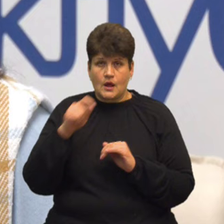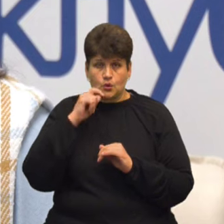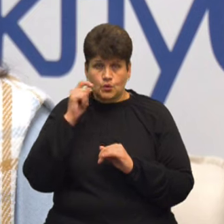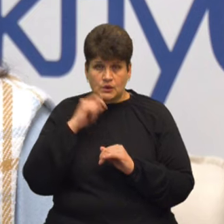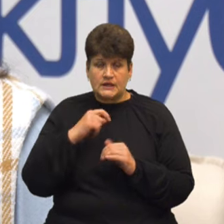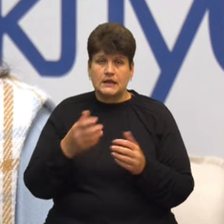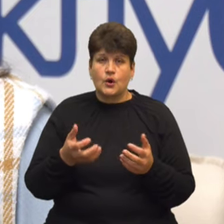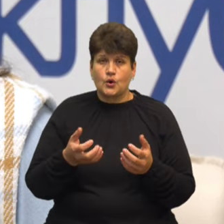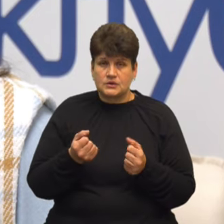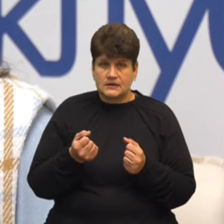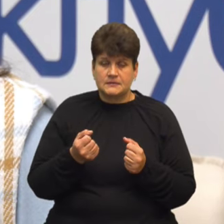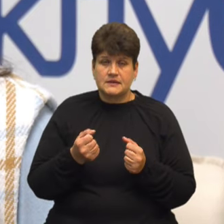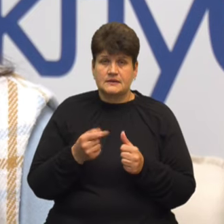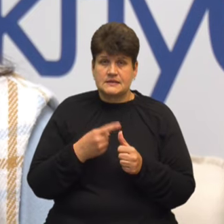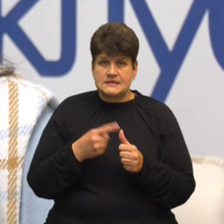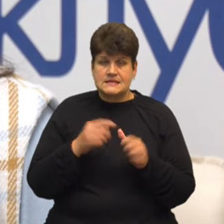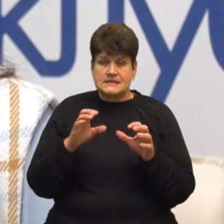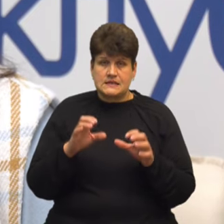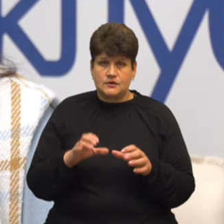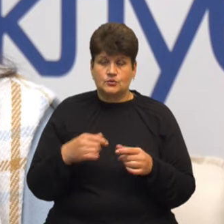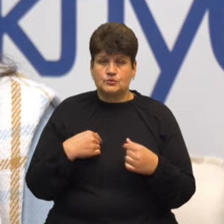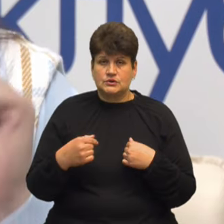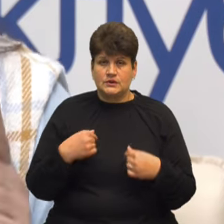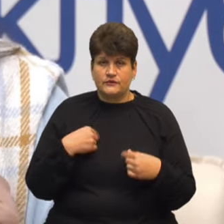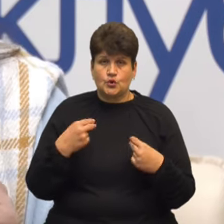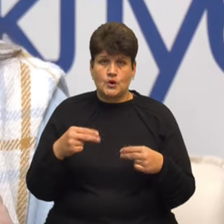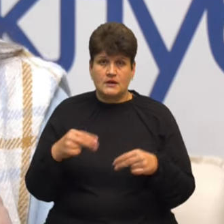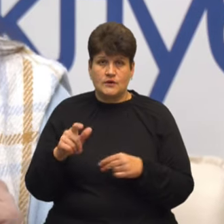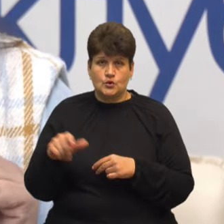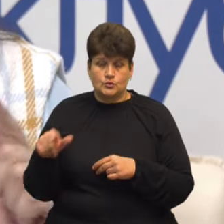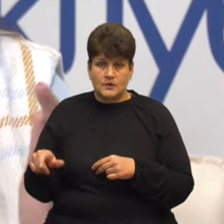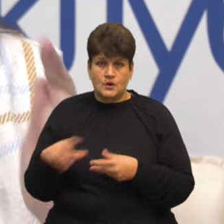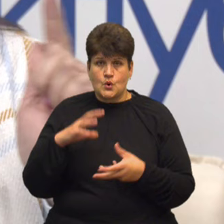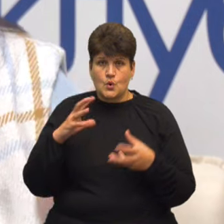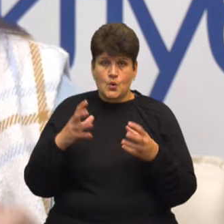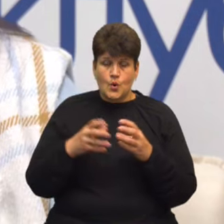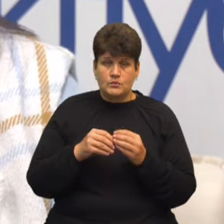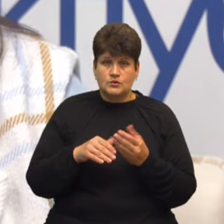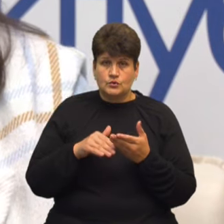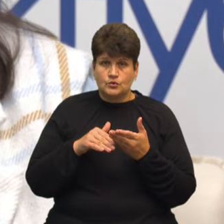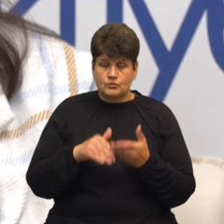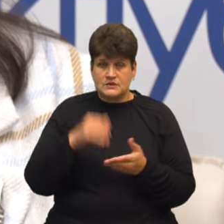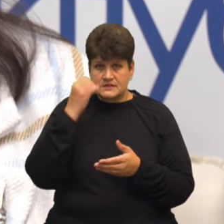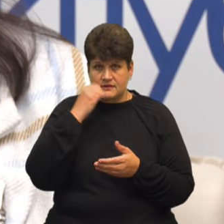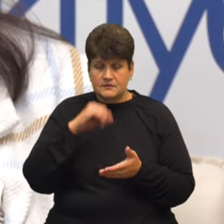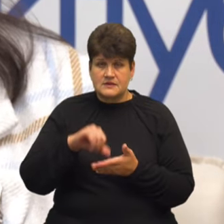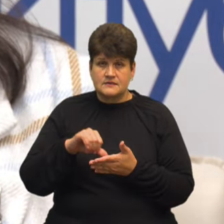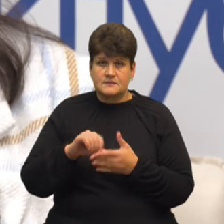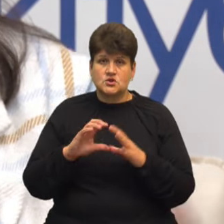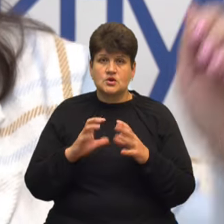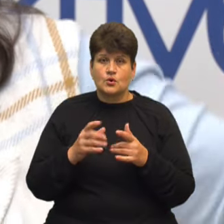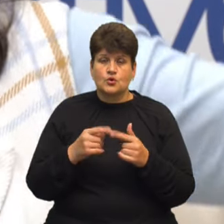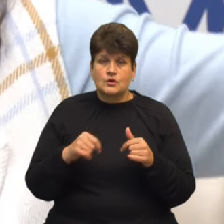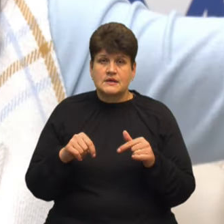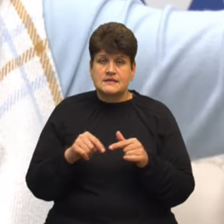отримали статус постраждалого від торгівлі людьми Комплексну допомогу завдяки представництву міжнародної організації з